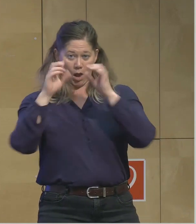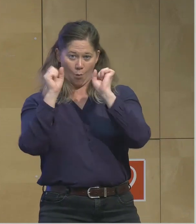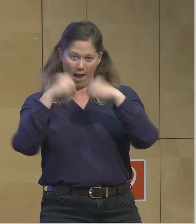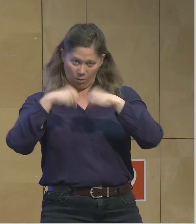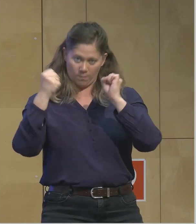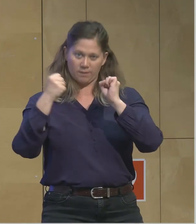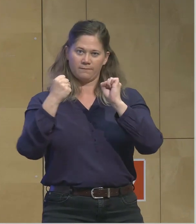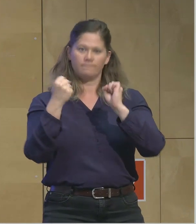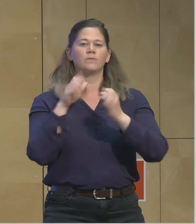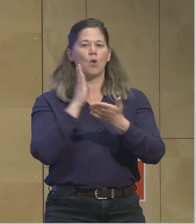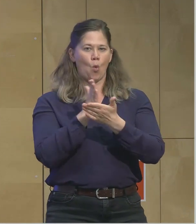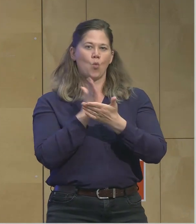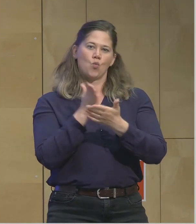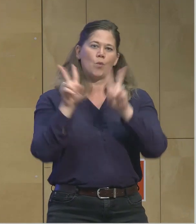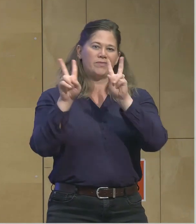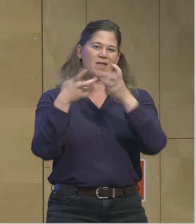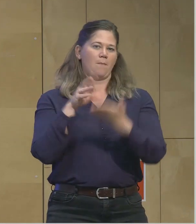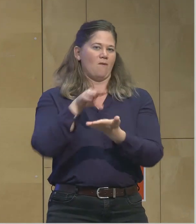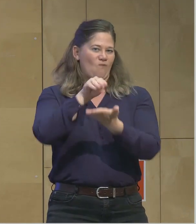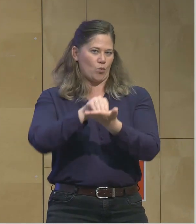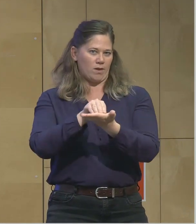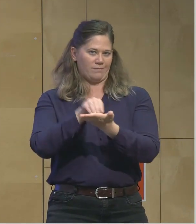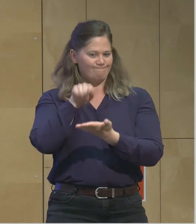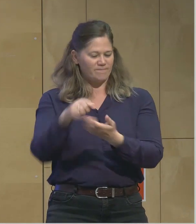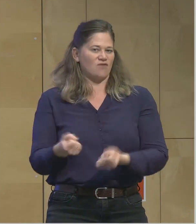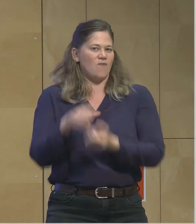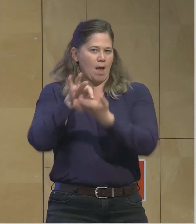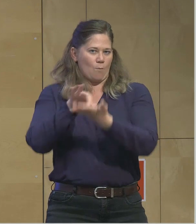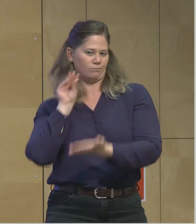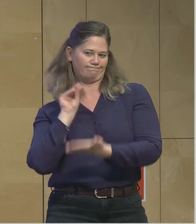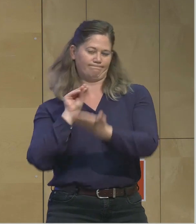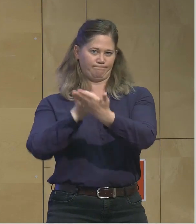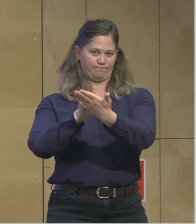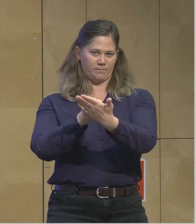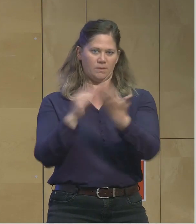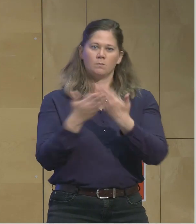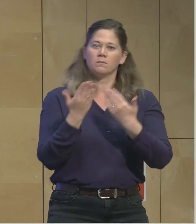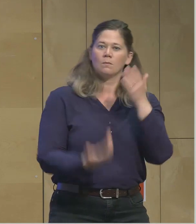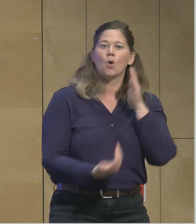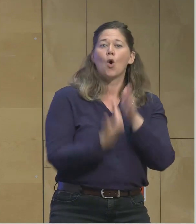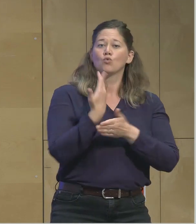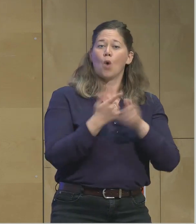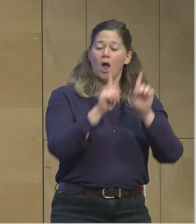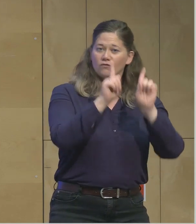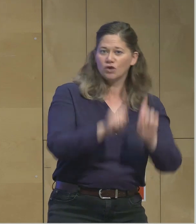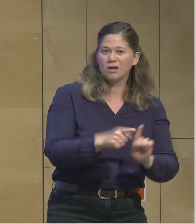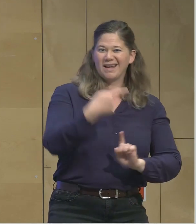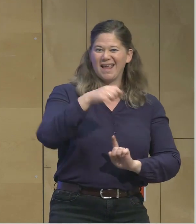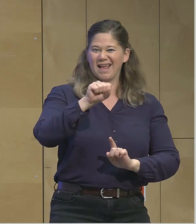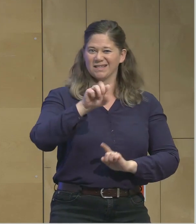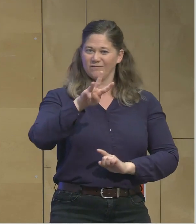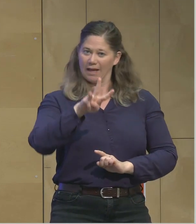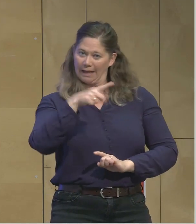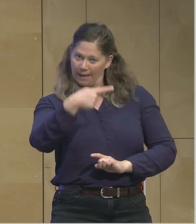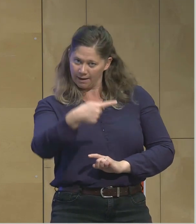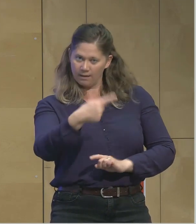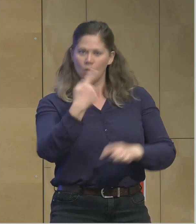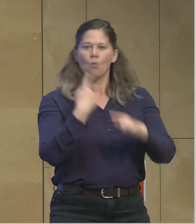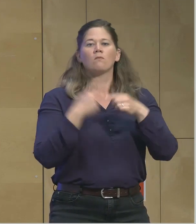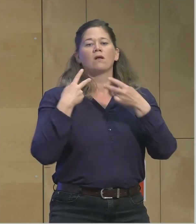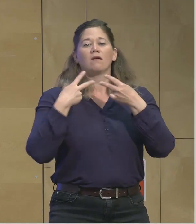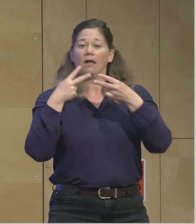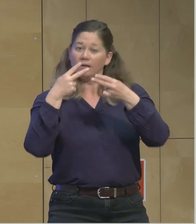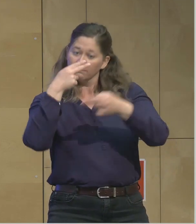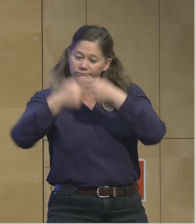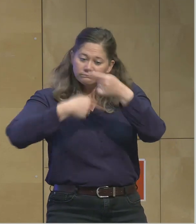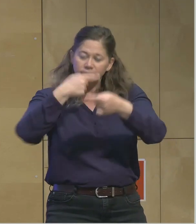Schwerpunkt gemacht. Da spreche ich von einer Neuaufstellung der GSWB, die weitere Sanierung der stadteigenen Wohnungen, aber